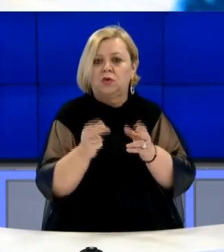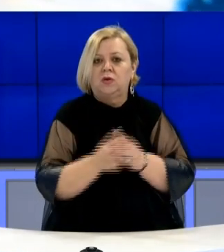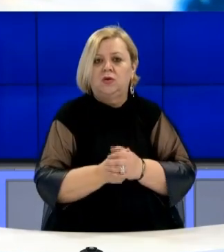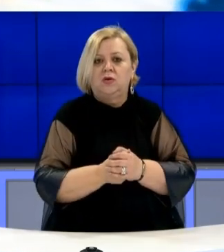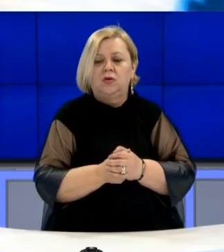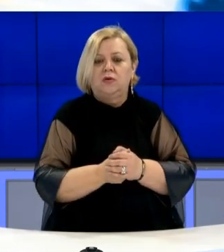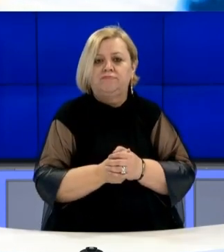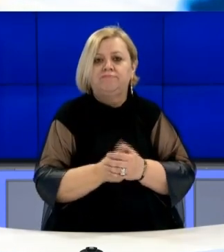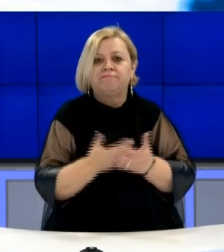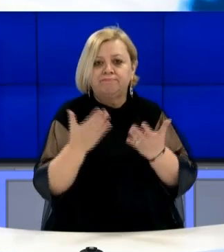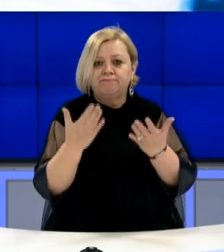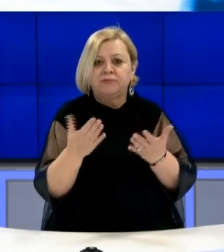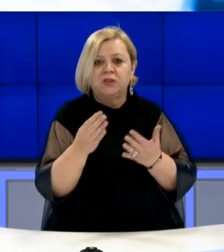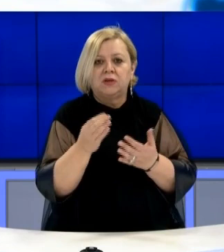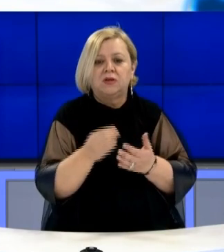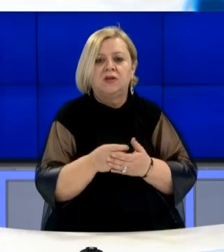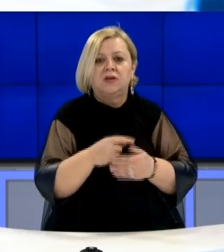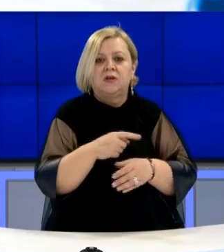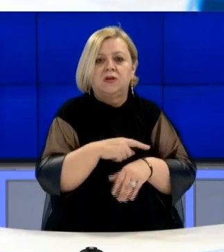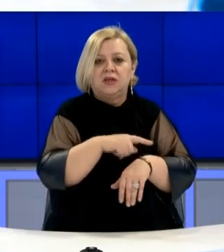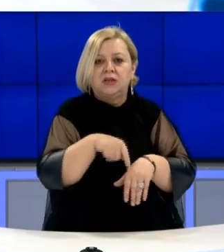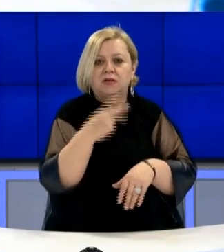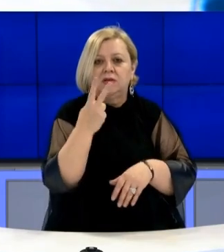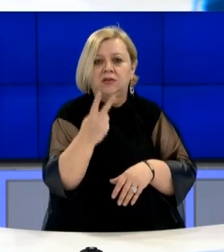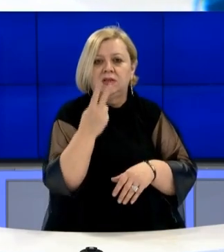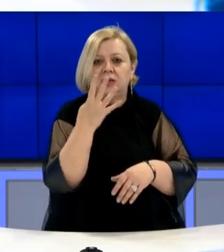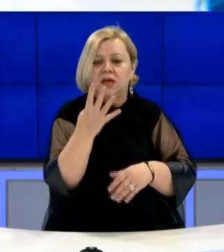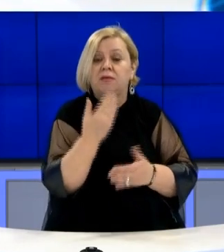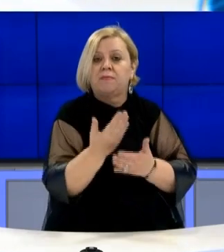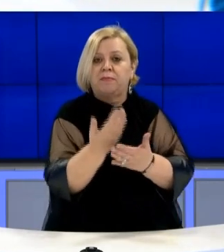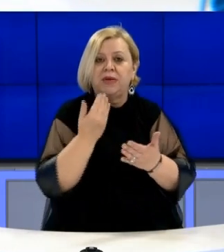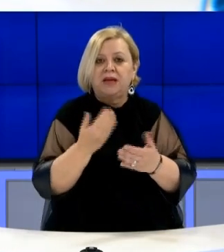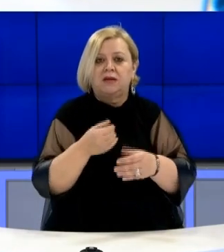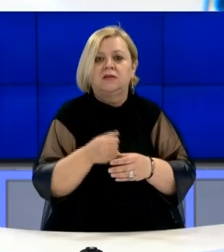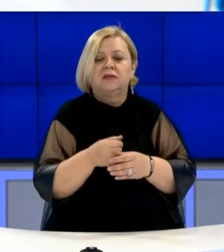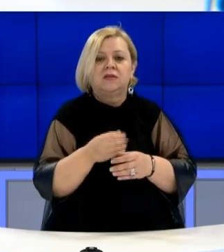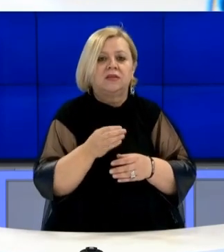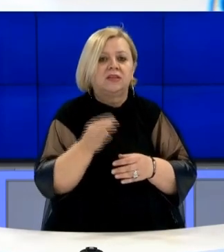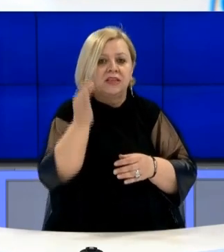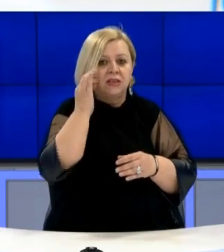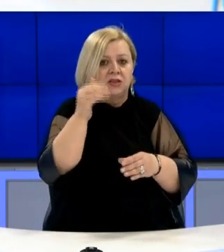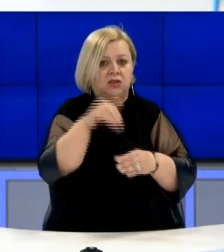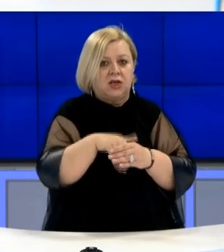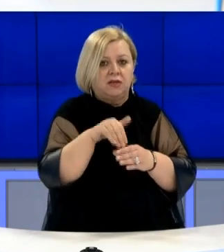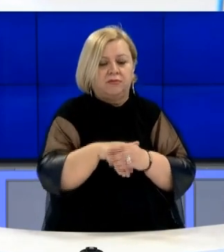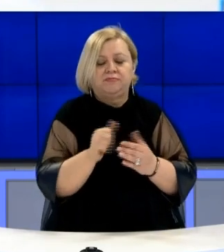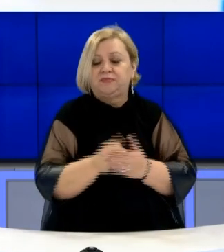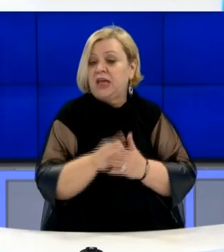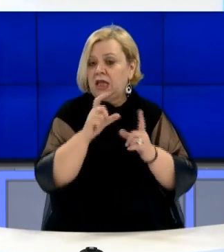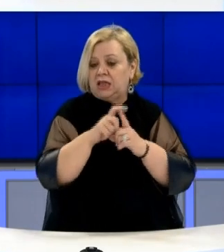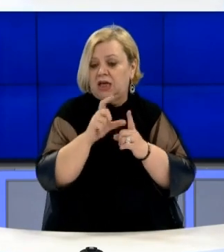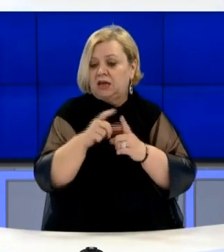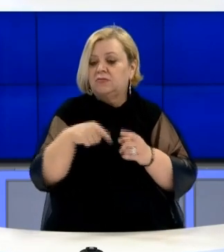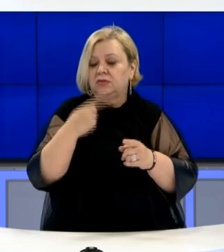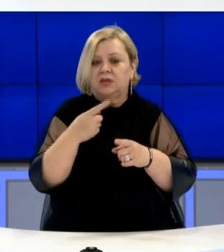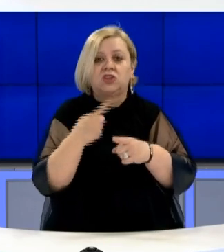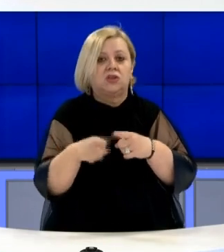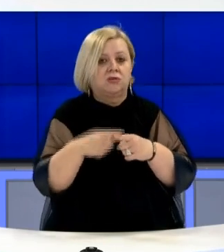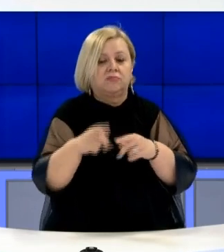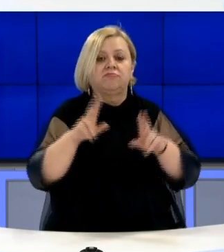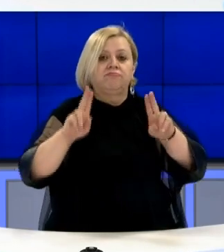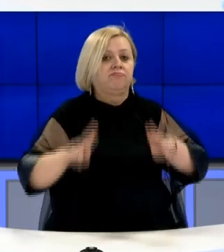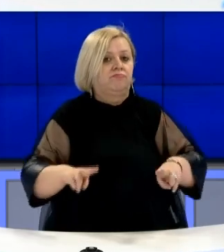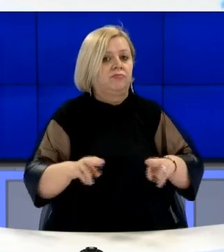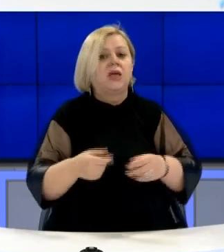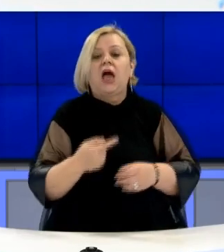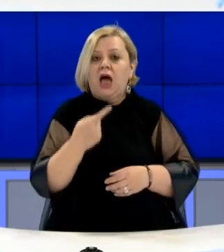Shkurti pra 24 orë para ditës së zgjedhjeve. Dakaj ka thënë se për këtë qështja ta kanë të drejt